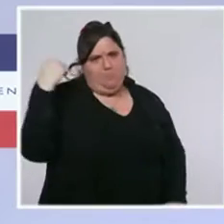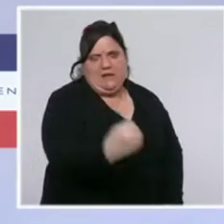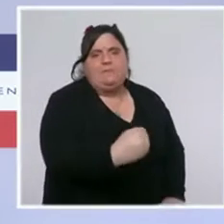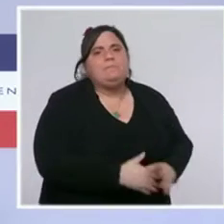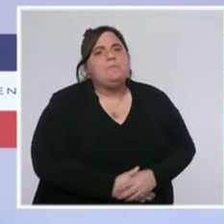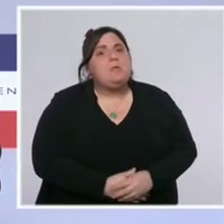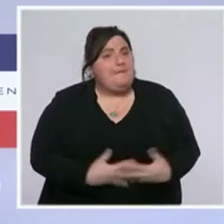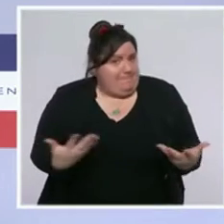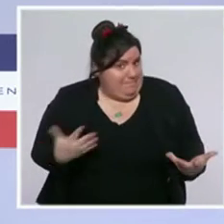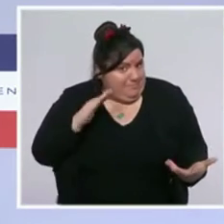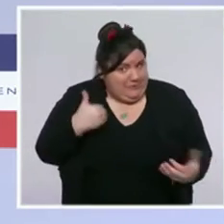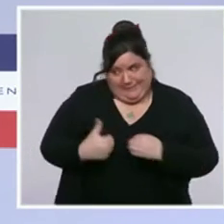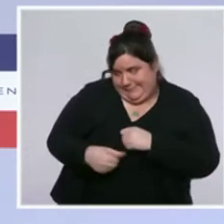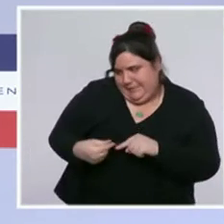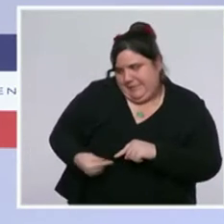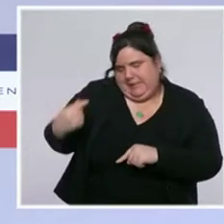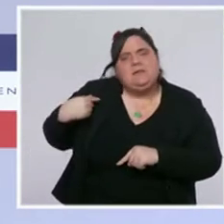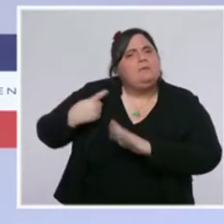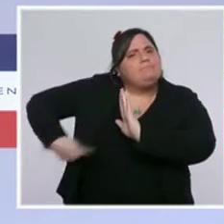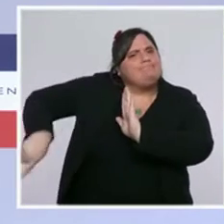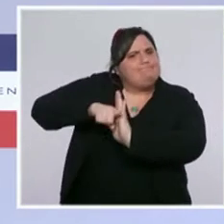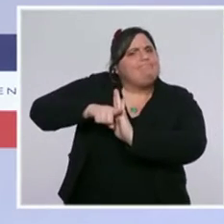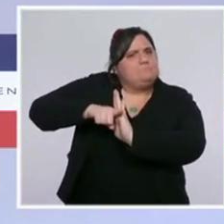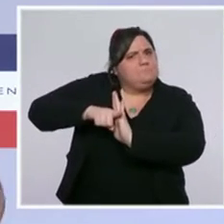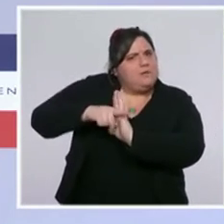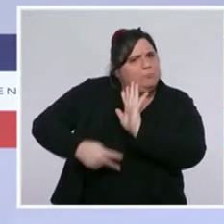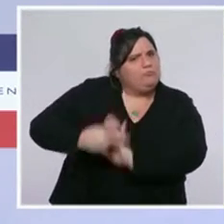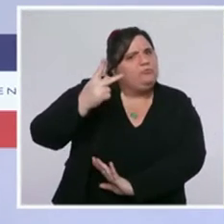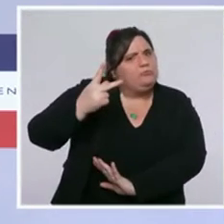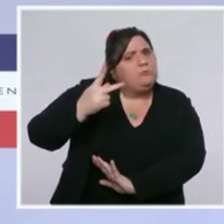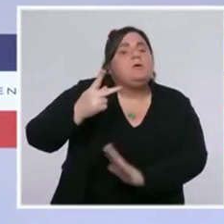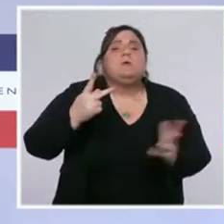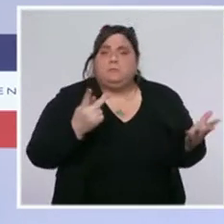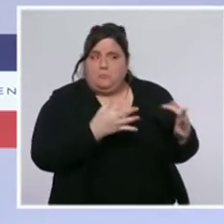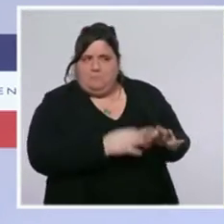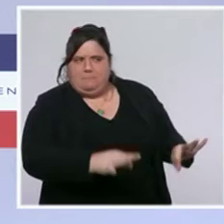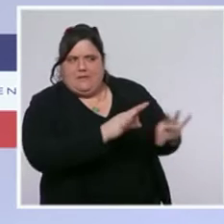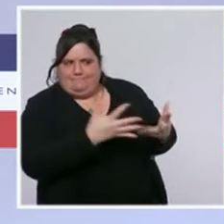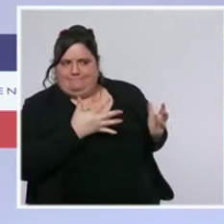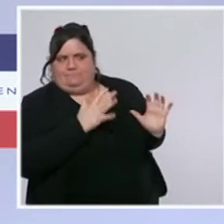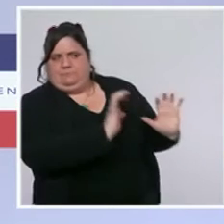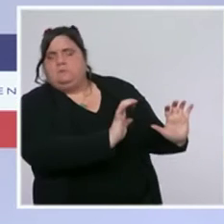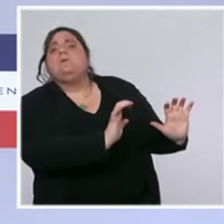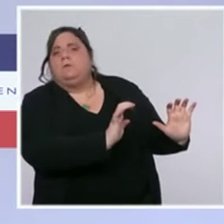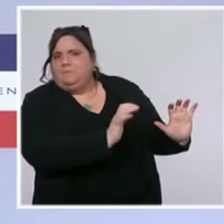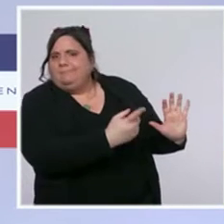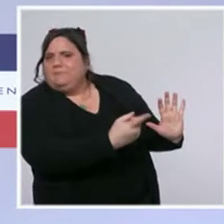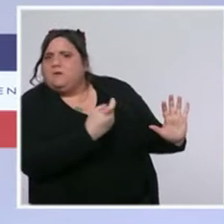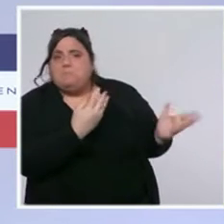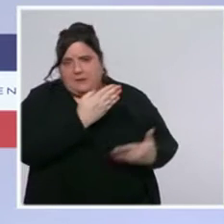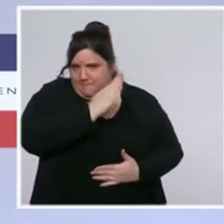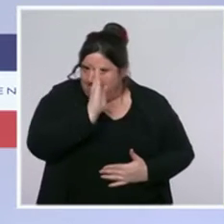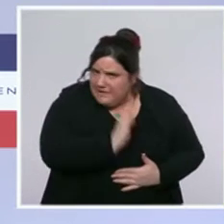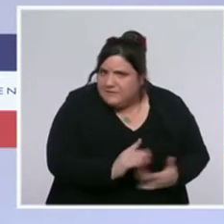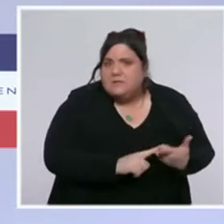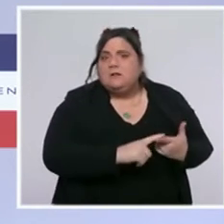Dès la fin de la semaine dernière, des mesures drastiques ont été mises en place et vont désormais s'imposer aux voyageurs venus du Brésil,